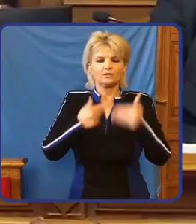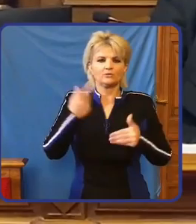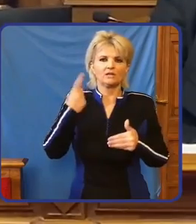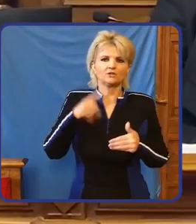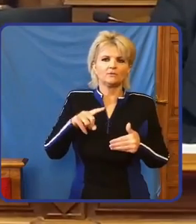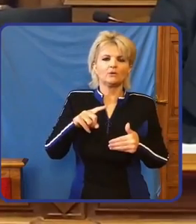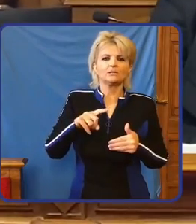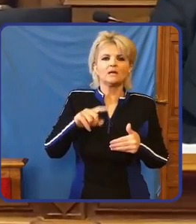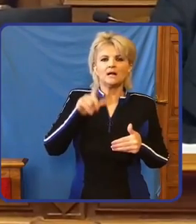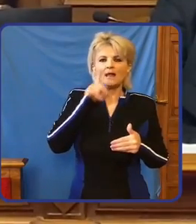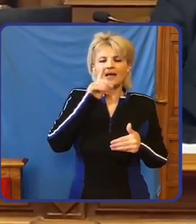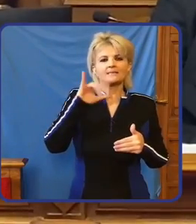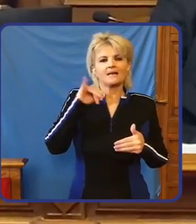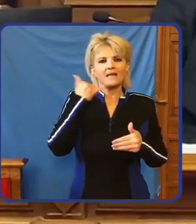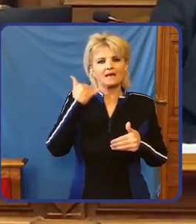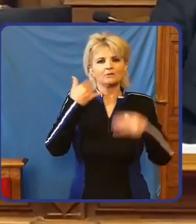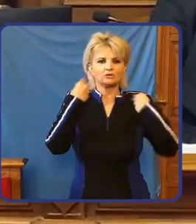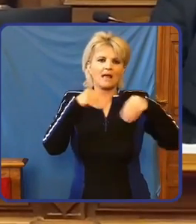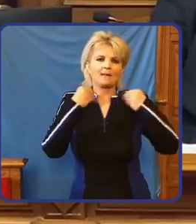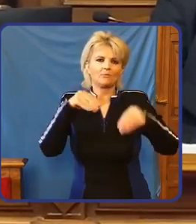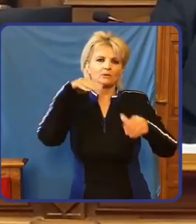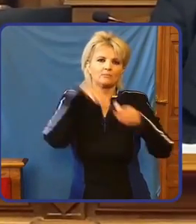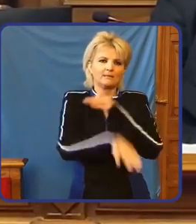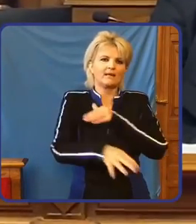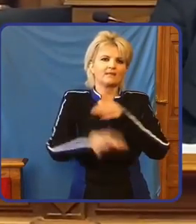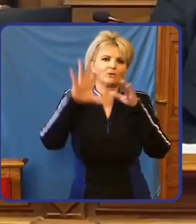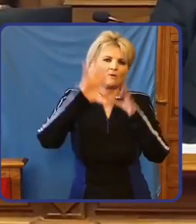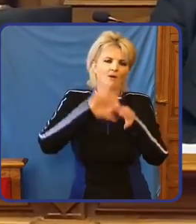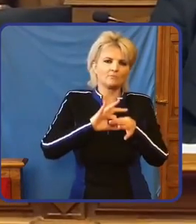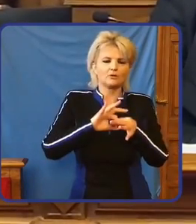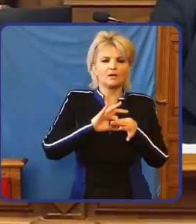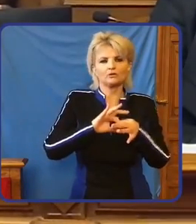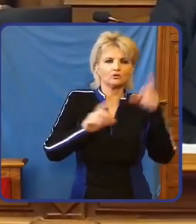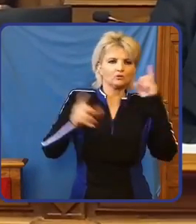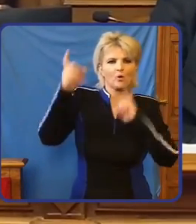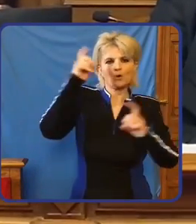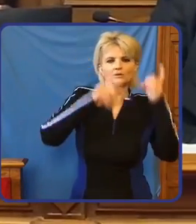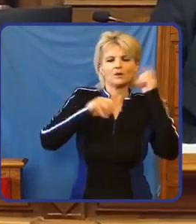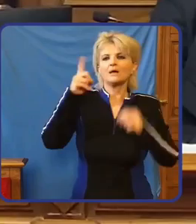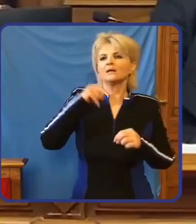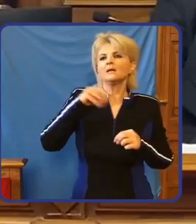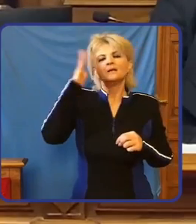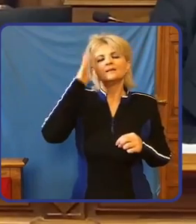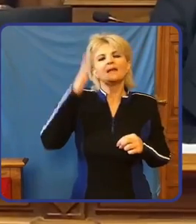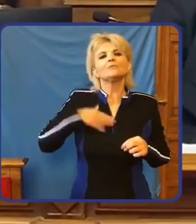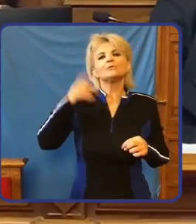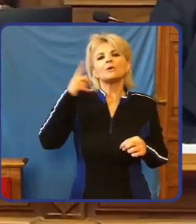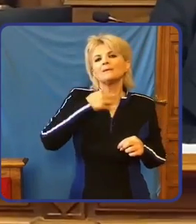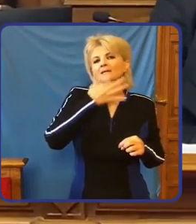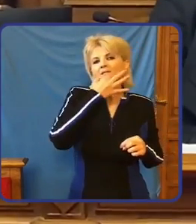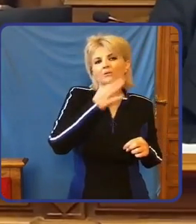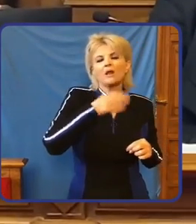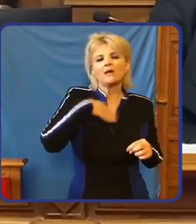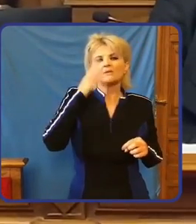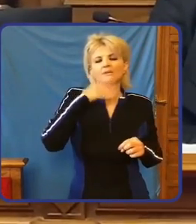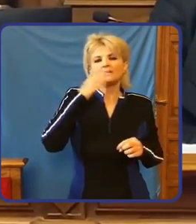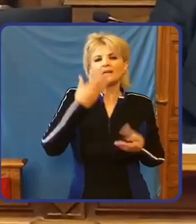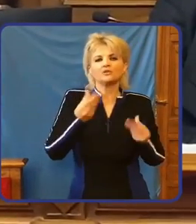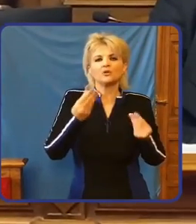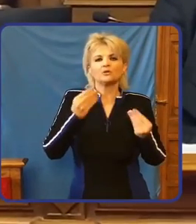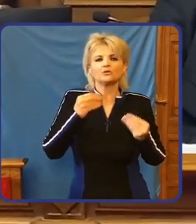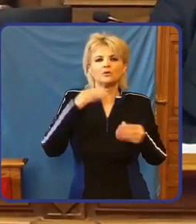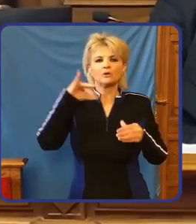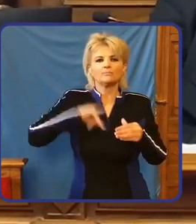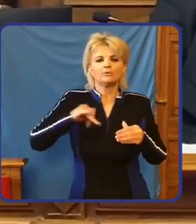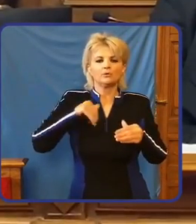elő a migrációval kapcsolatos nézeteit. Nem tudom azóta, mi szól ahhoz, hogy hány bűnöző migráns telepített be a Férez, de akkor